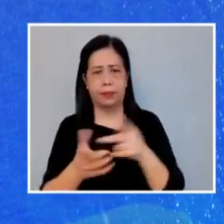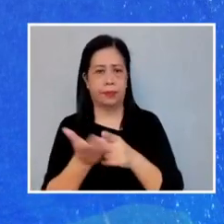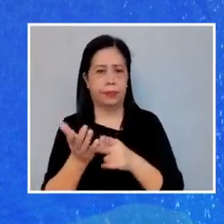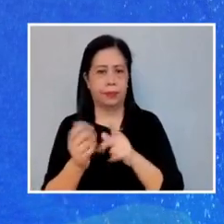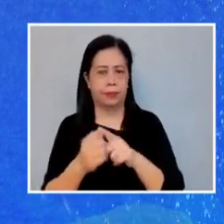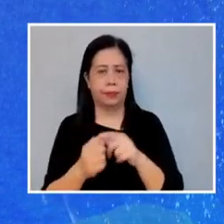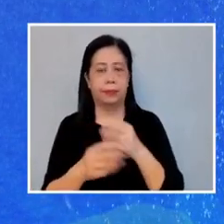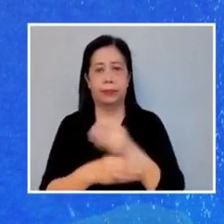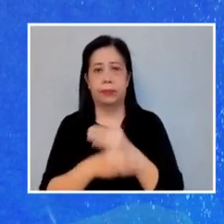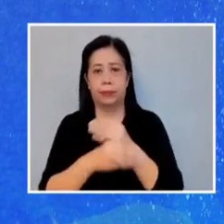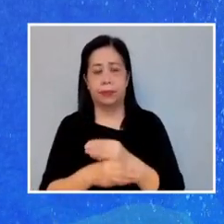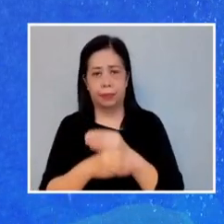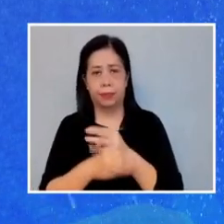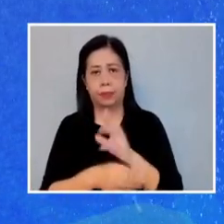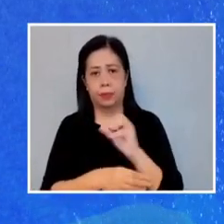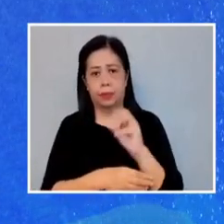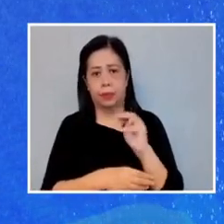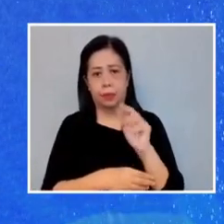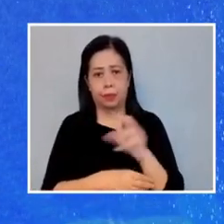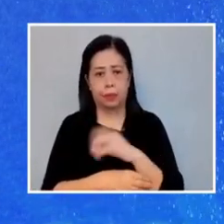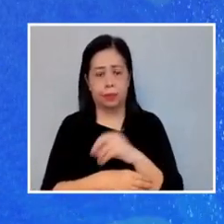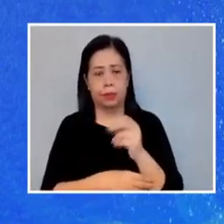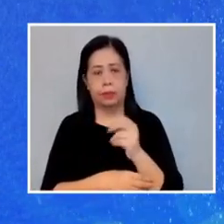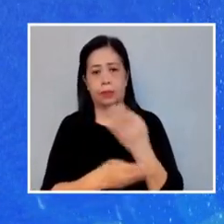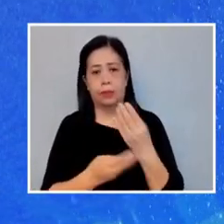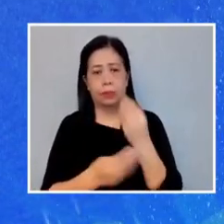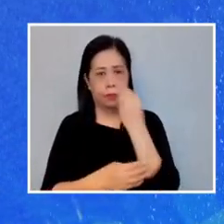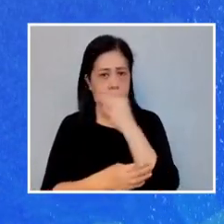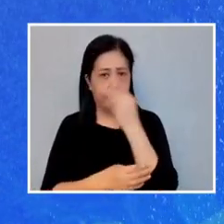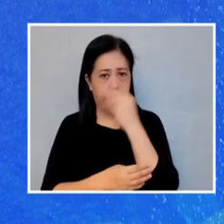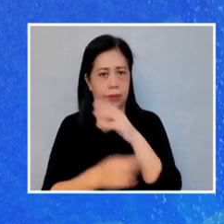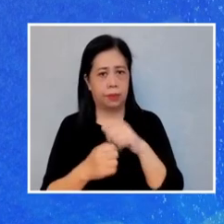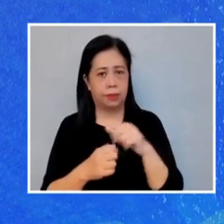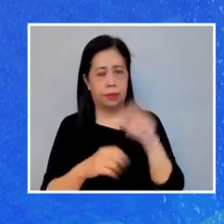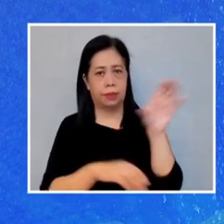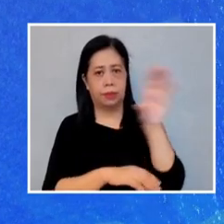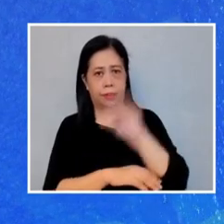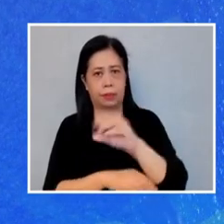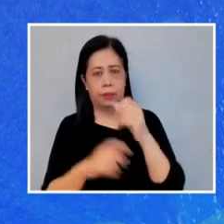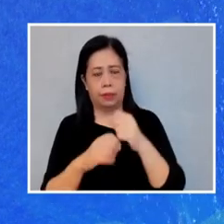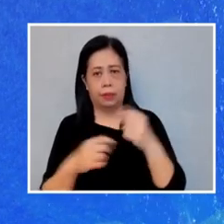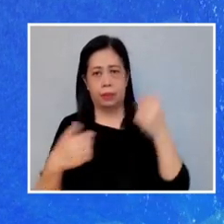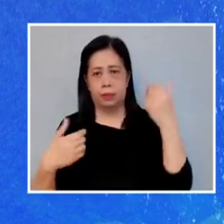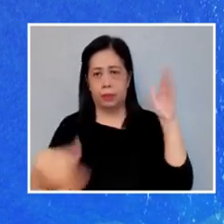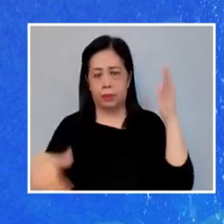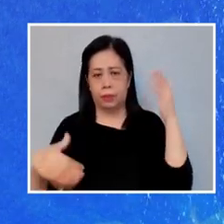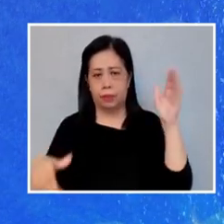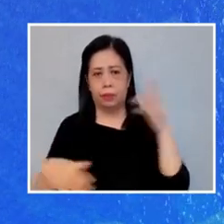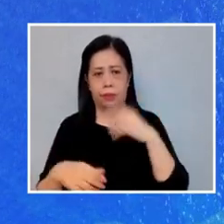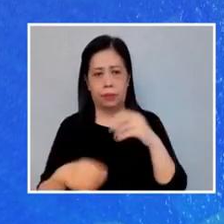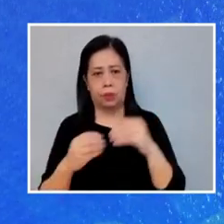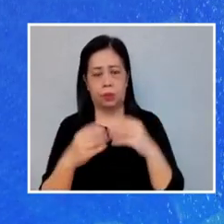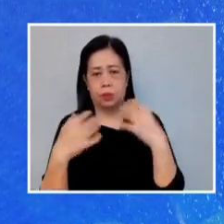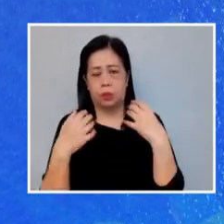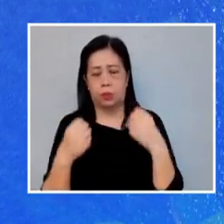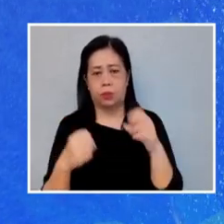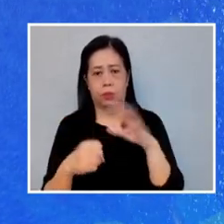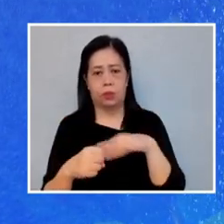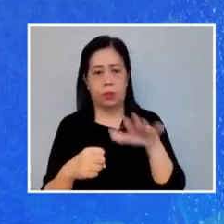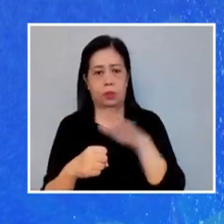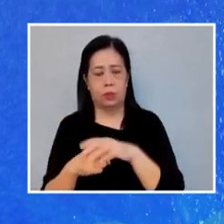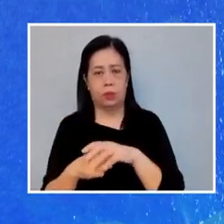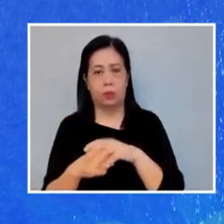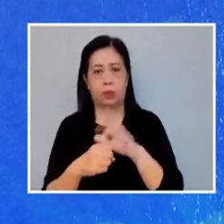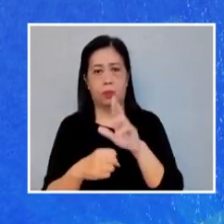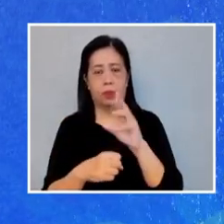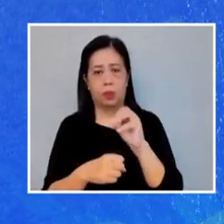Masbate, Romblon at Mindoro. At bandang hapon, meron na rin mga pagulan sa Cordillera at mas malakas po ang ulan sa Romblon